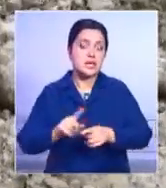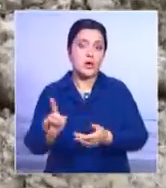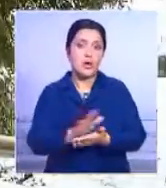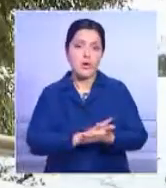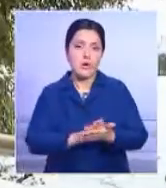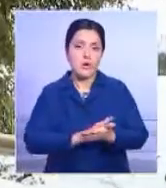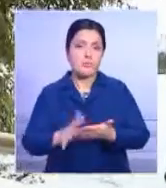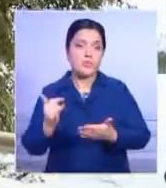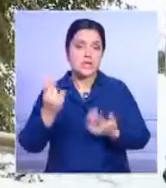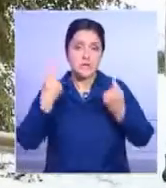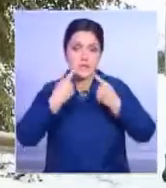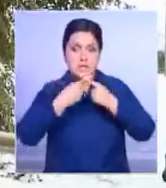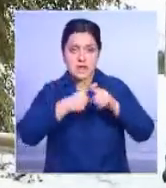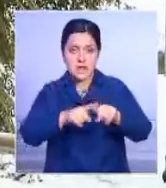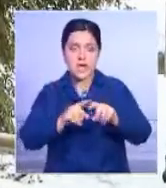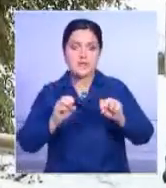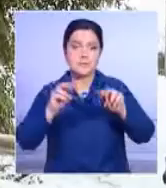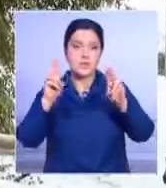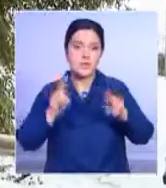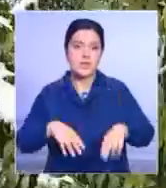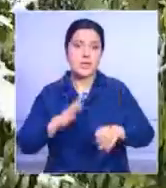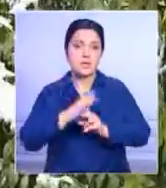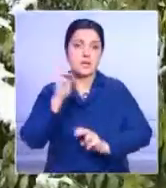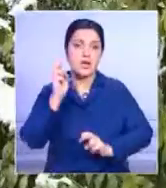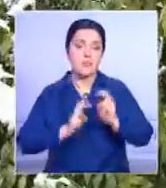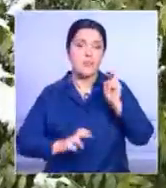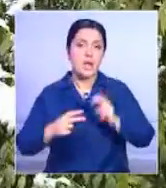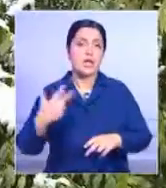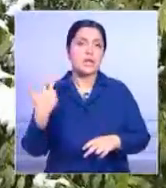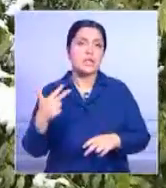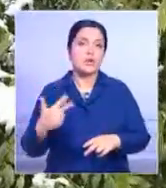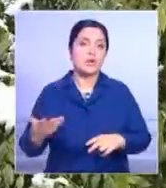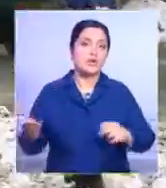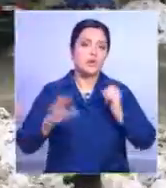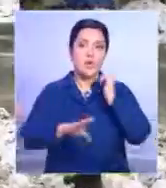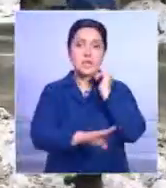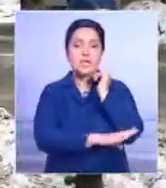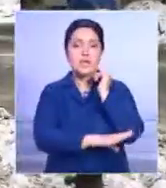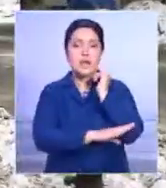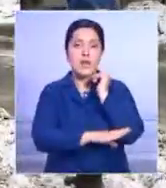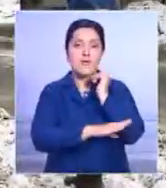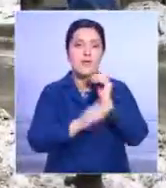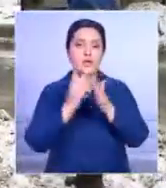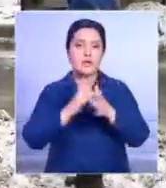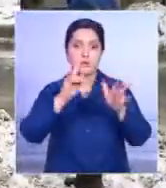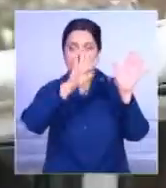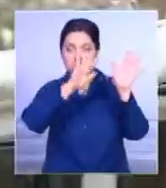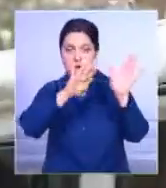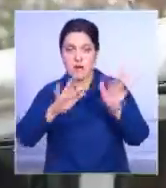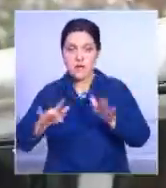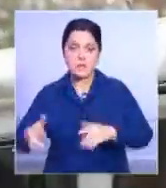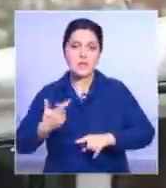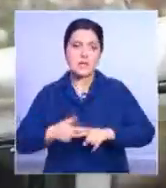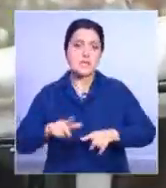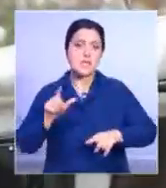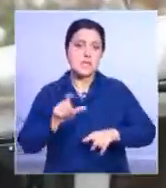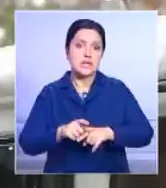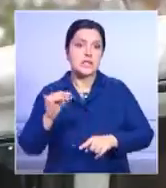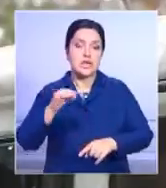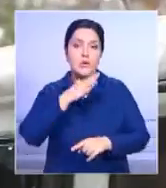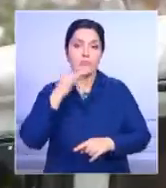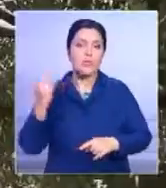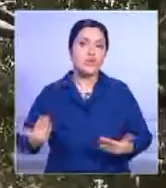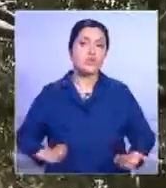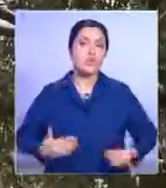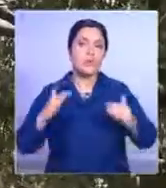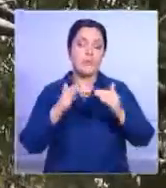убирать которая вышла вся техника дорожно-эксплуатационного предприятия. Около трех десятков деревьев не выдержали снежного груза и ветра.